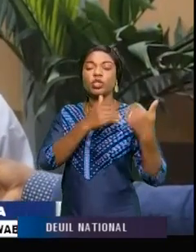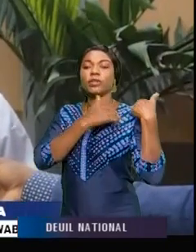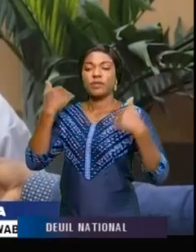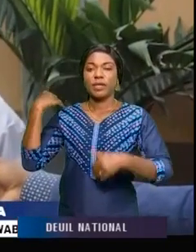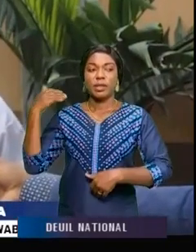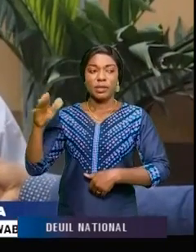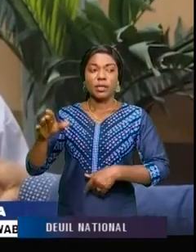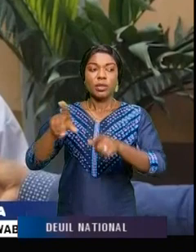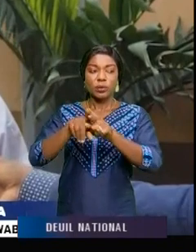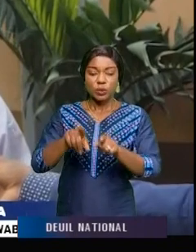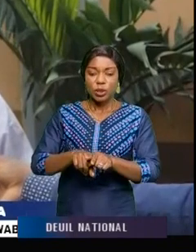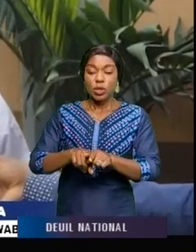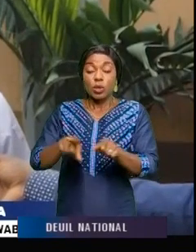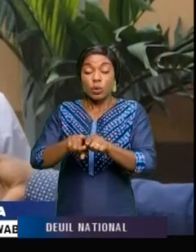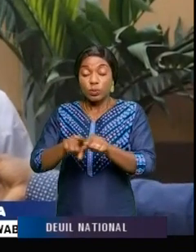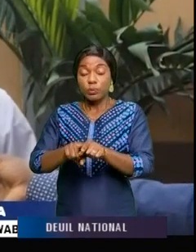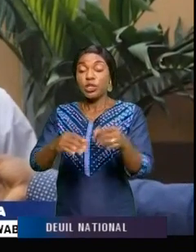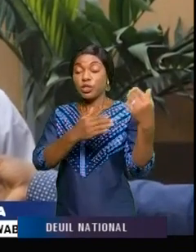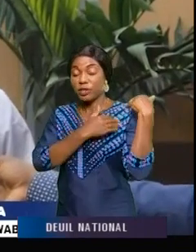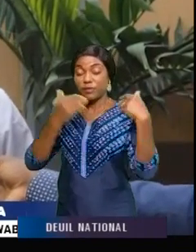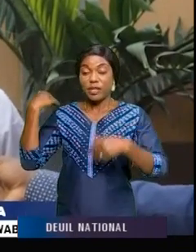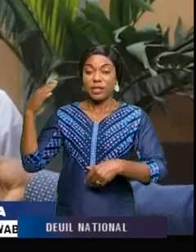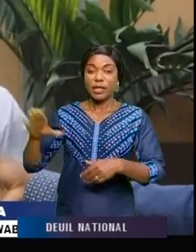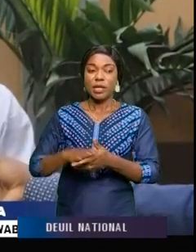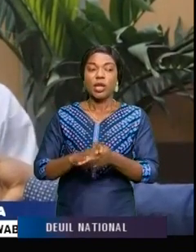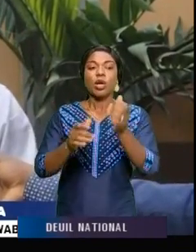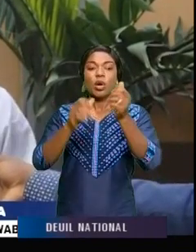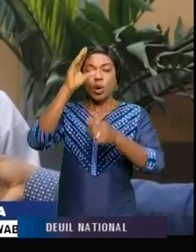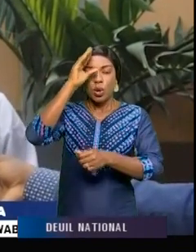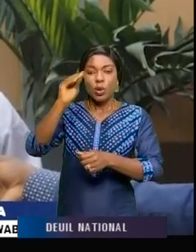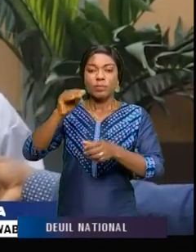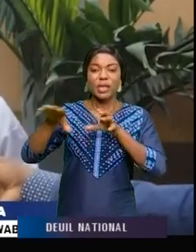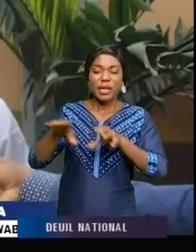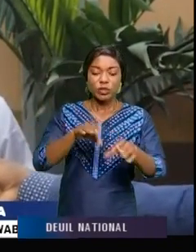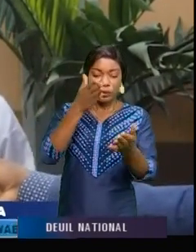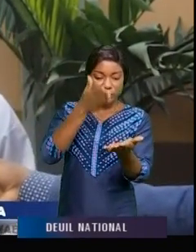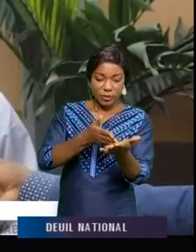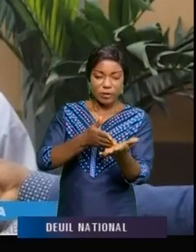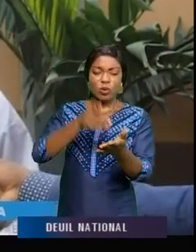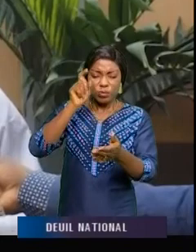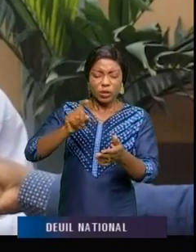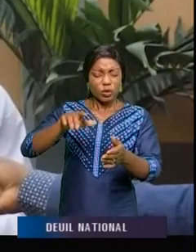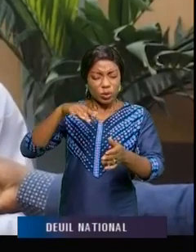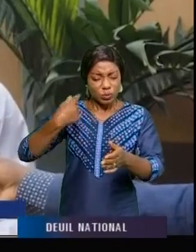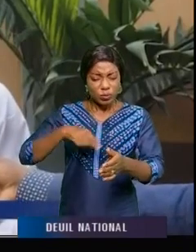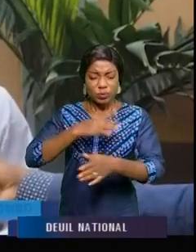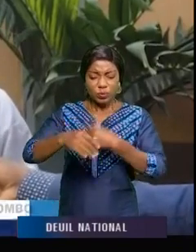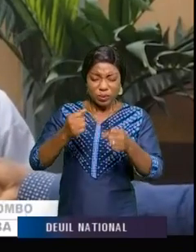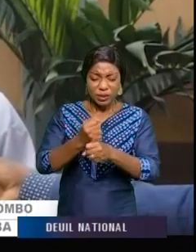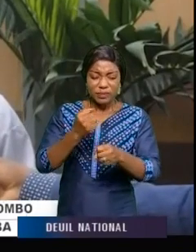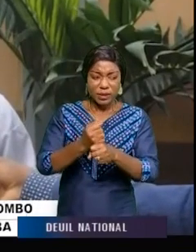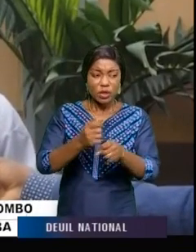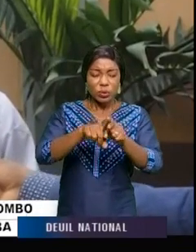lui étant l'homme des actions concrètes, nous devons émailler, travailler aussi, ramener au chef